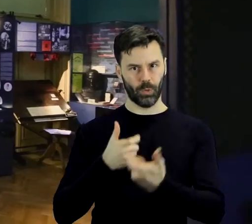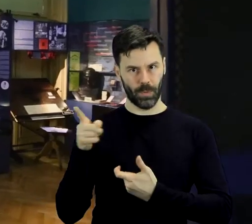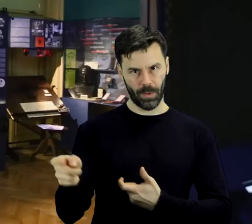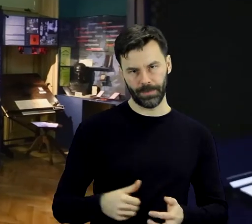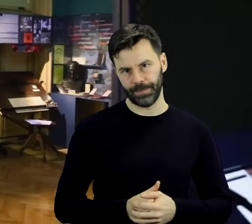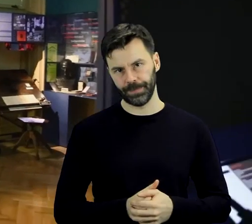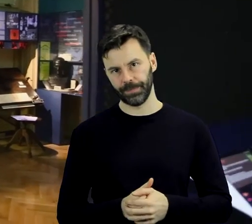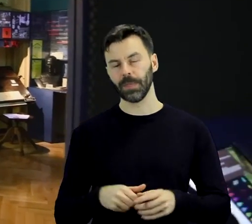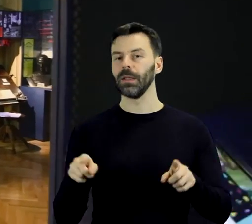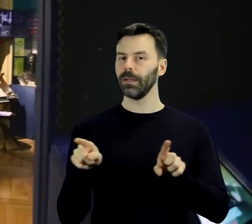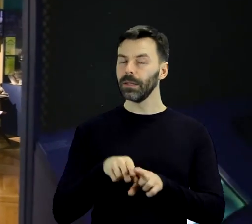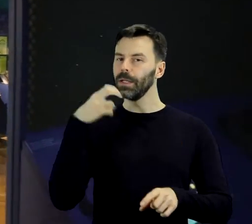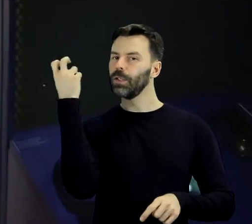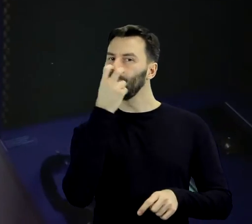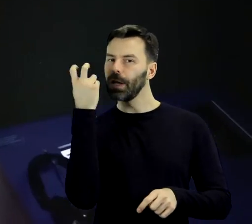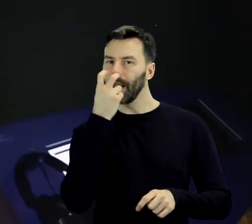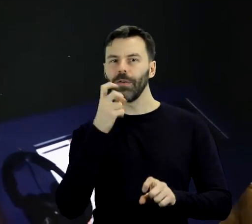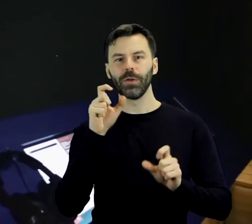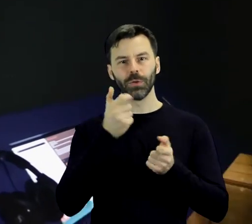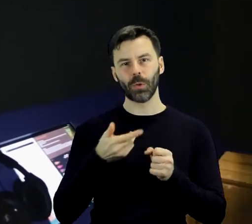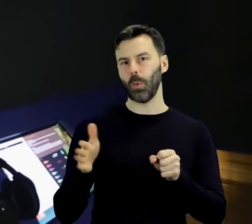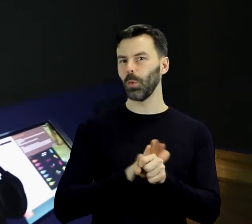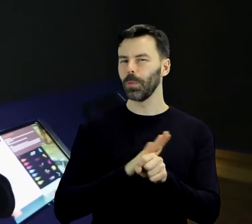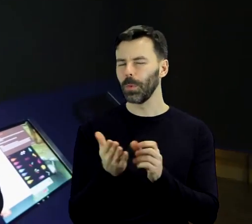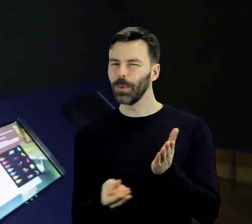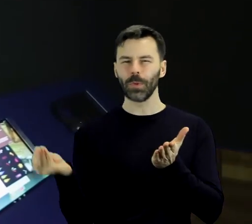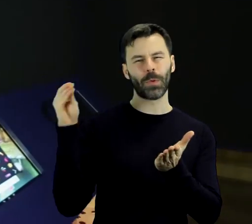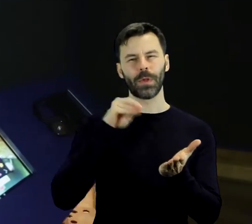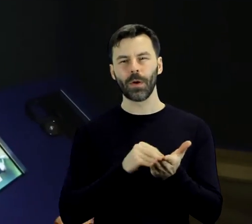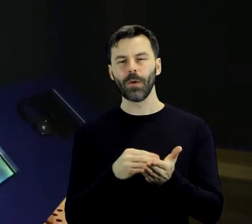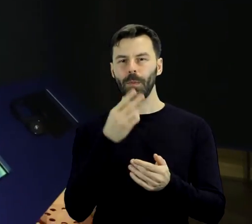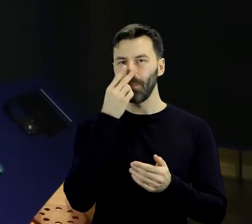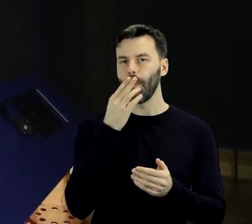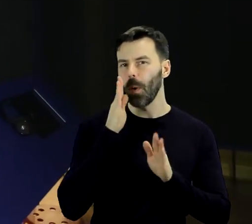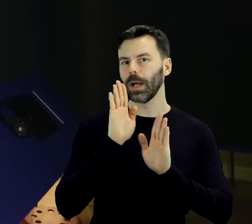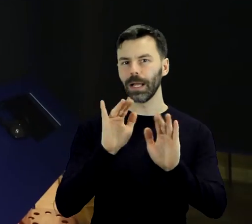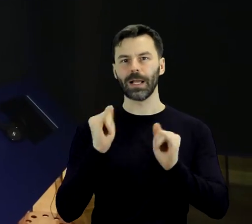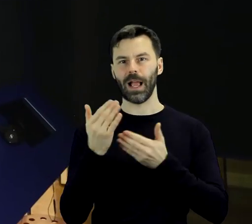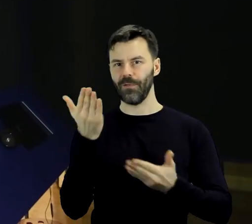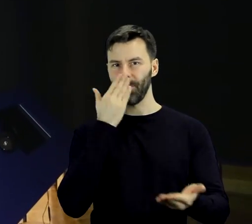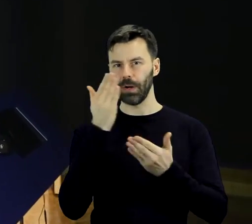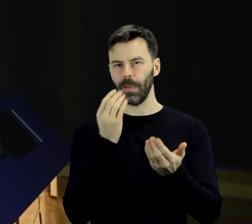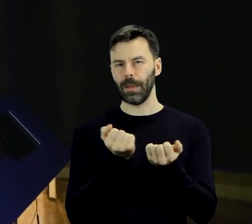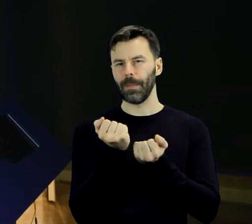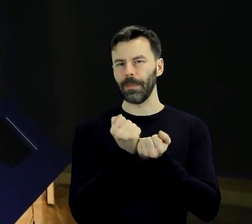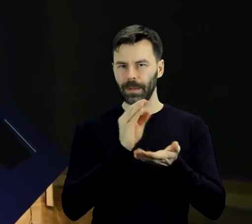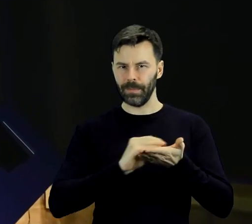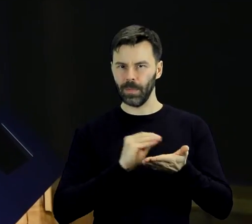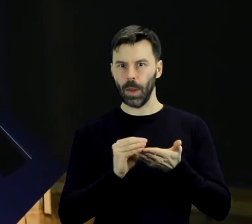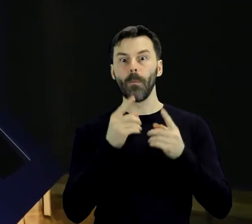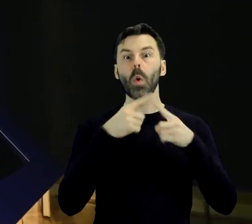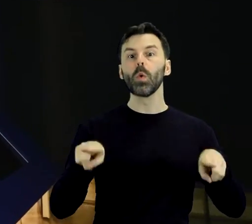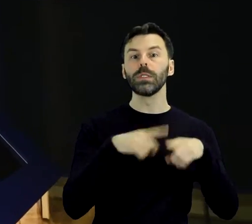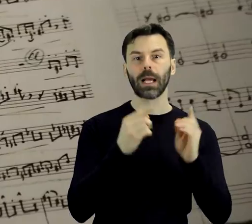Interesującym uzupełnieniem wystawy jest prezentacja zagadnień związanych z zapisem muzyki,